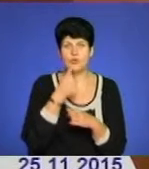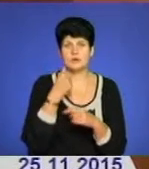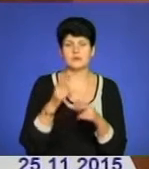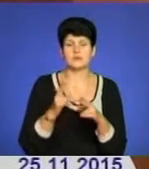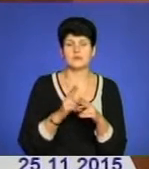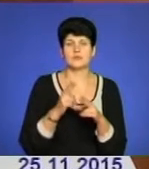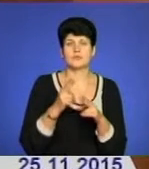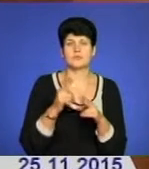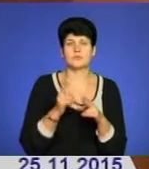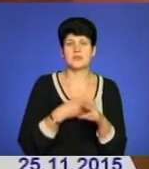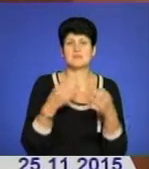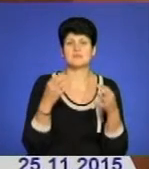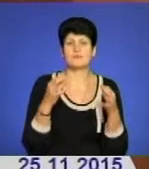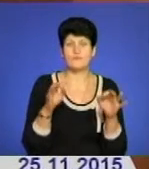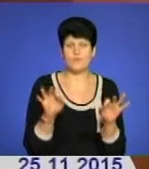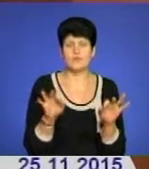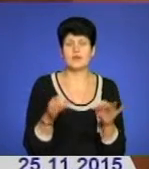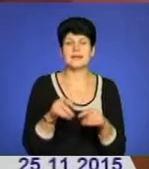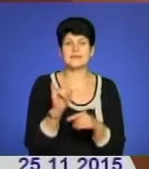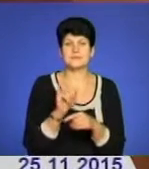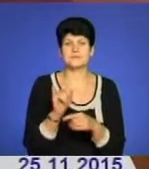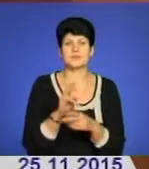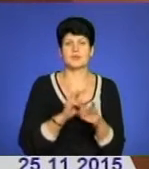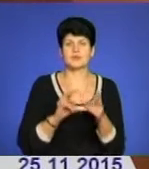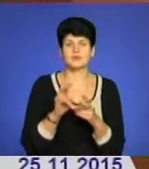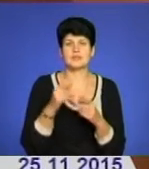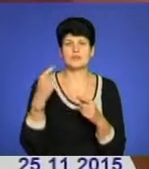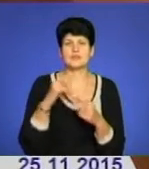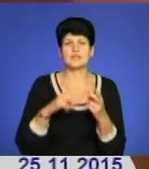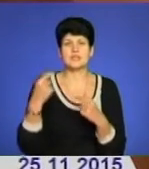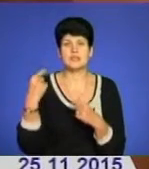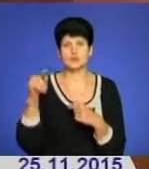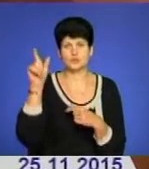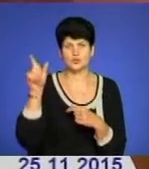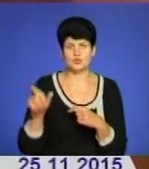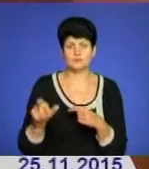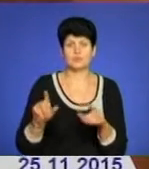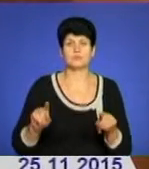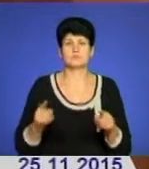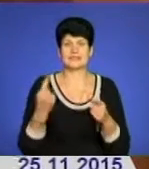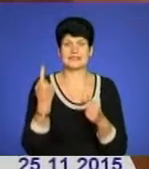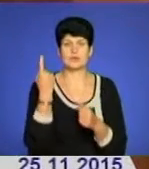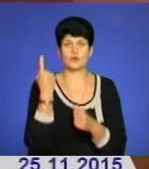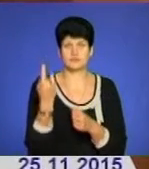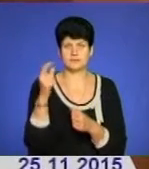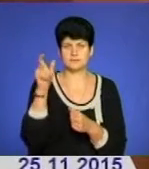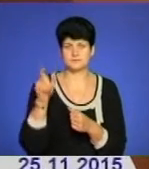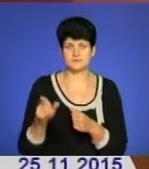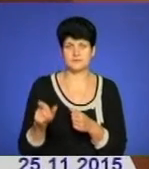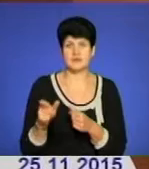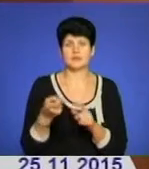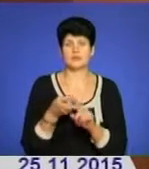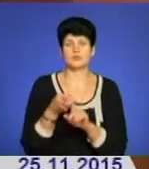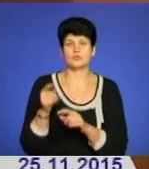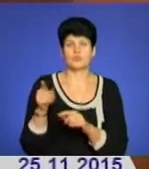волі. Проводяться рошукові заходи щодо встановлення місцезнаходження іншої особи, оскільки затримана тільки одна особа, стосовно